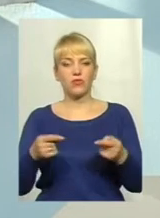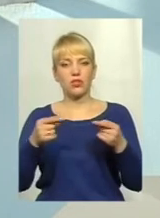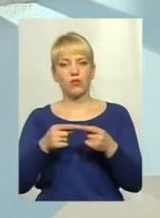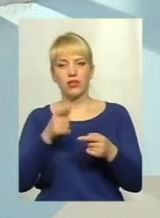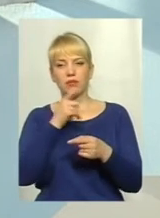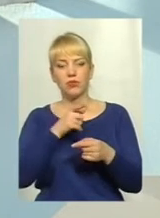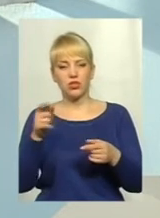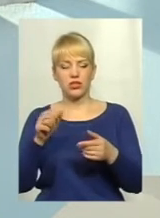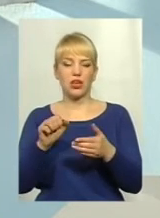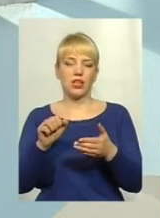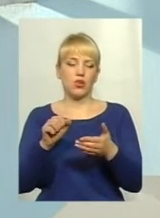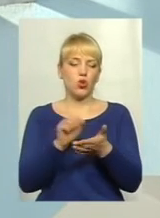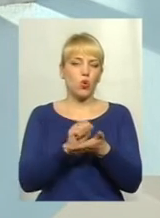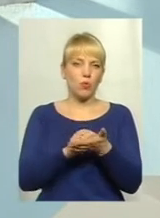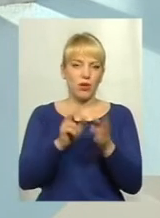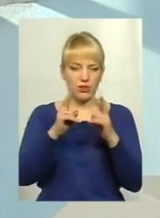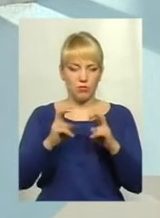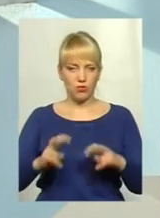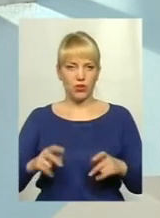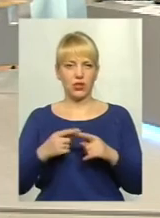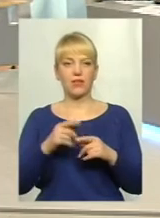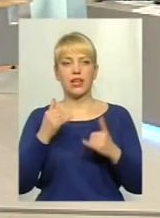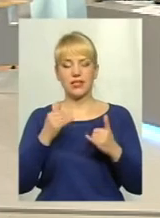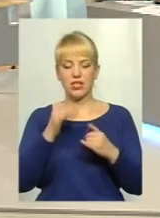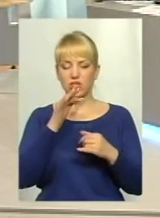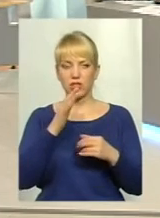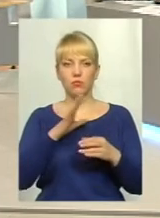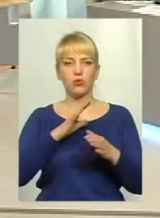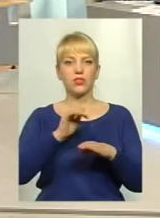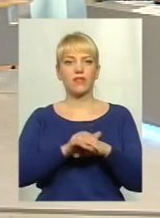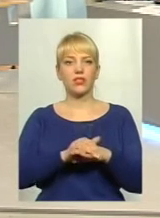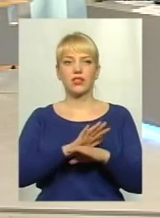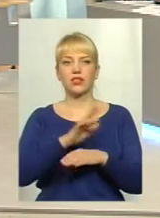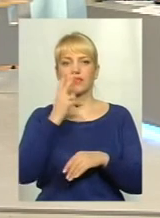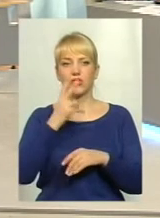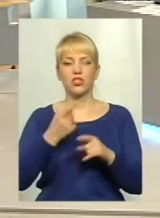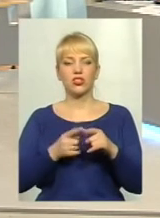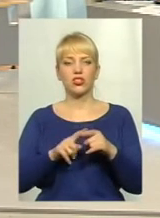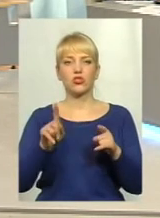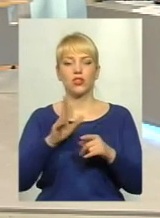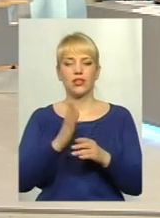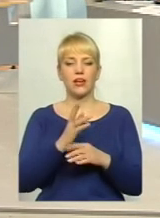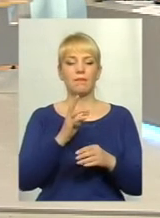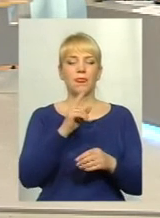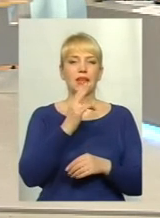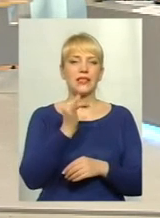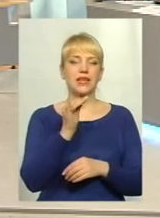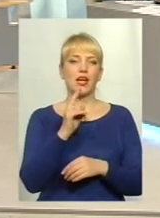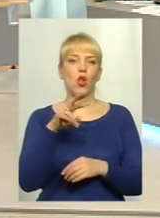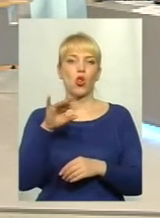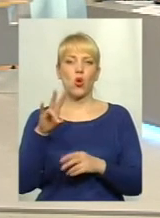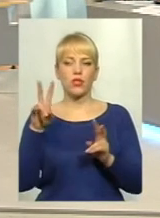якимись документами. На даний час при періоді було зафіксовано, незважаючи на те, що є циклониці, було зафіксовано